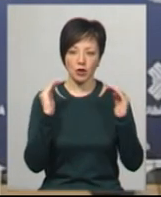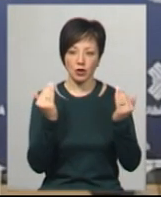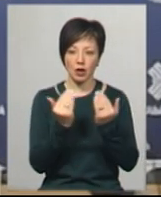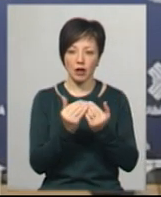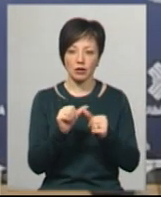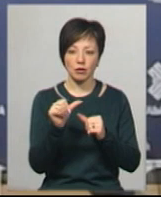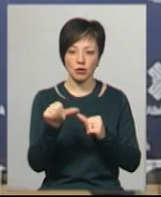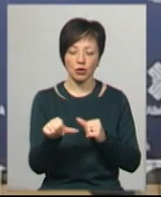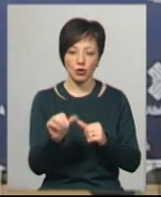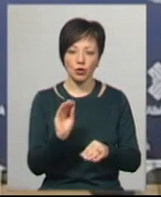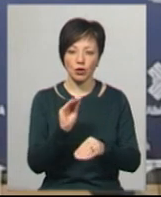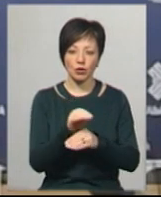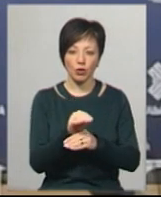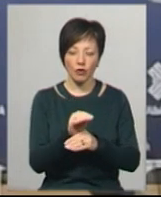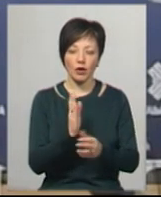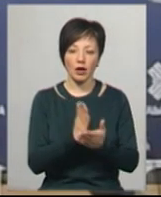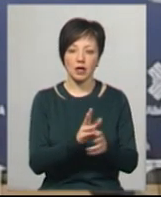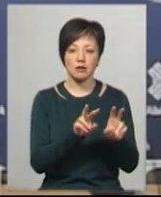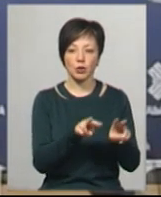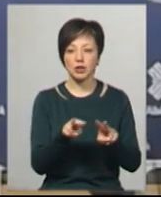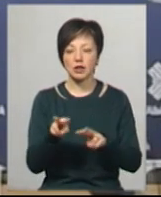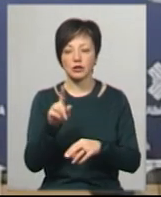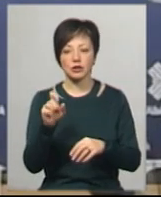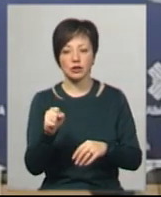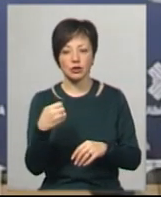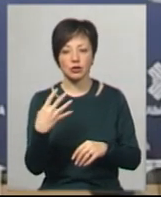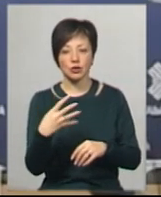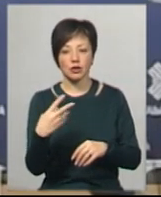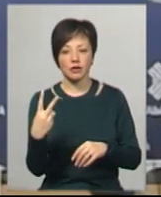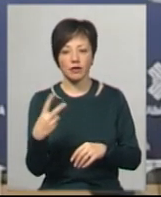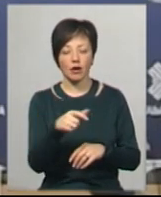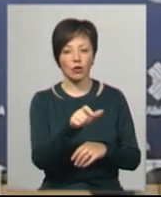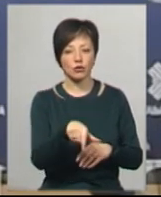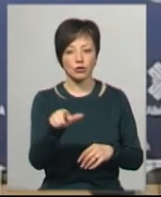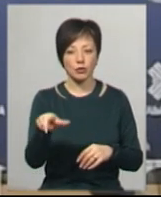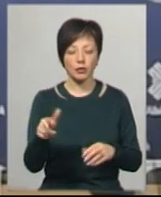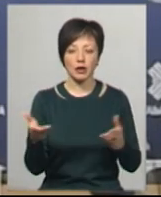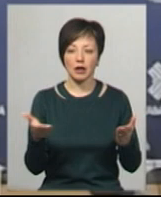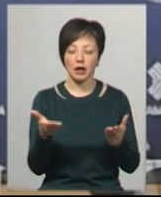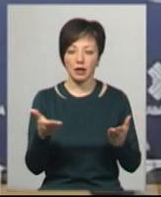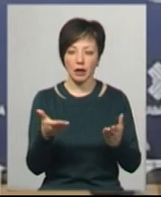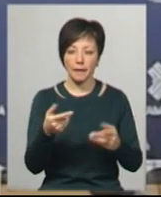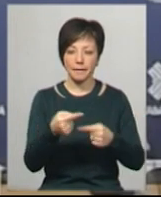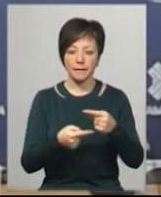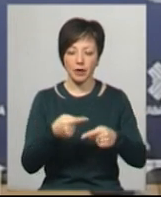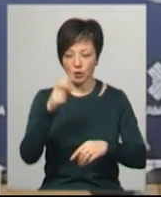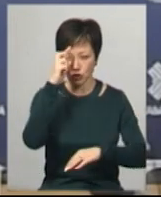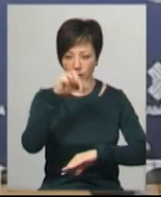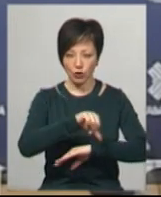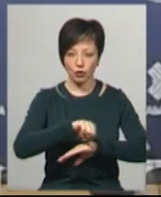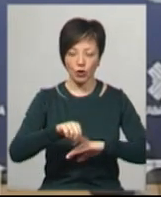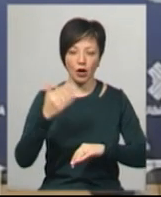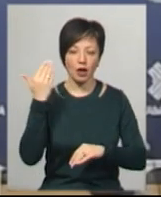Окрім того, додатково встановлено спостереження за 42 особами, які перетнули державний кордон раніше,